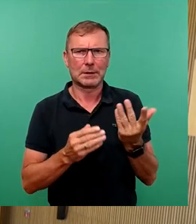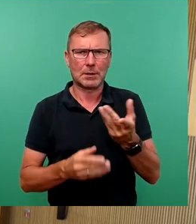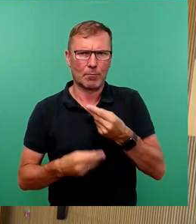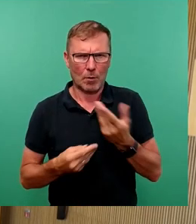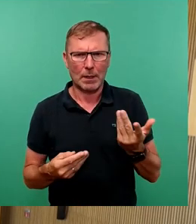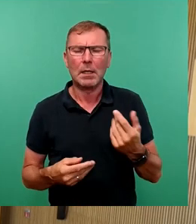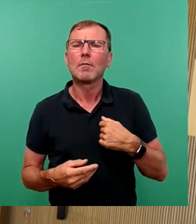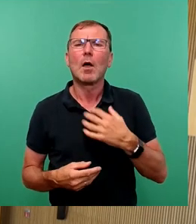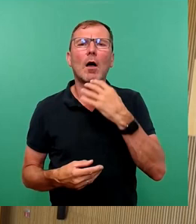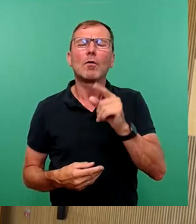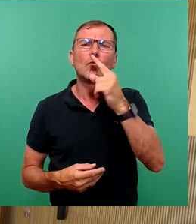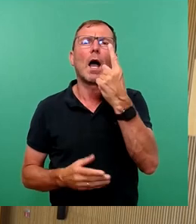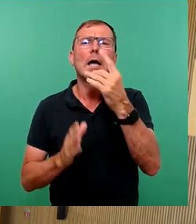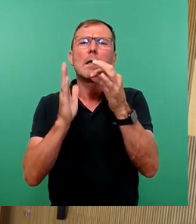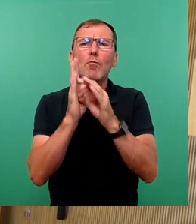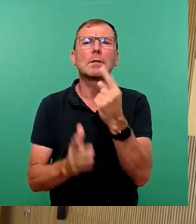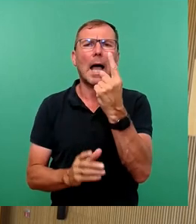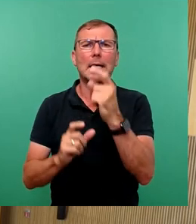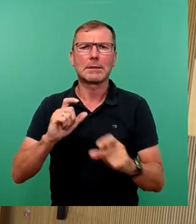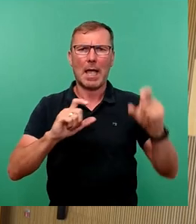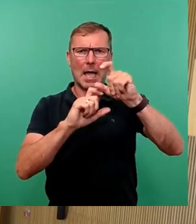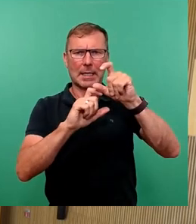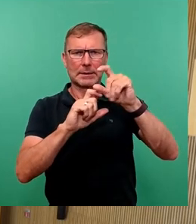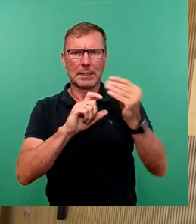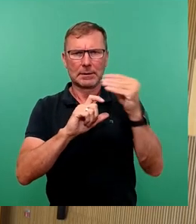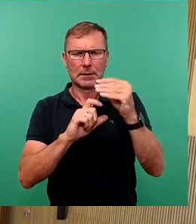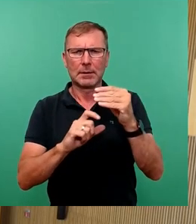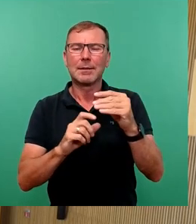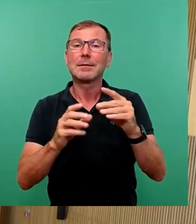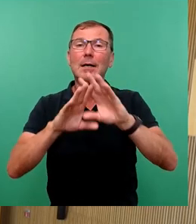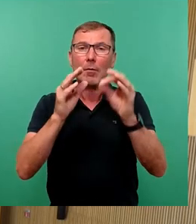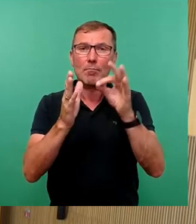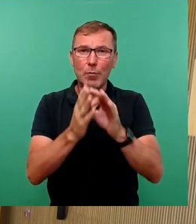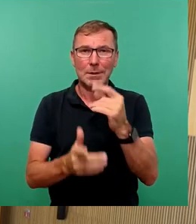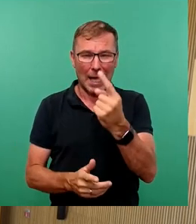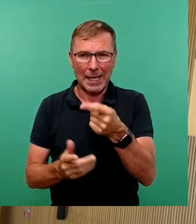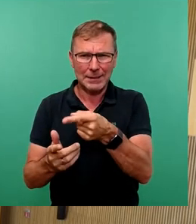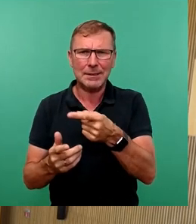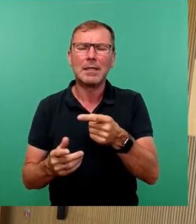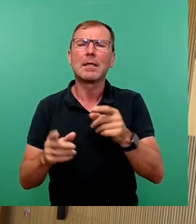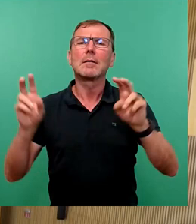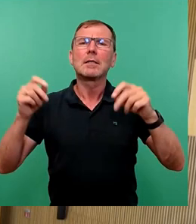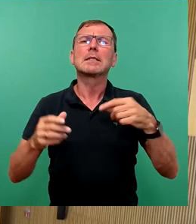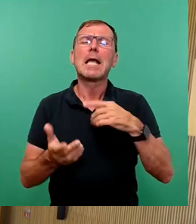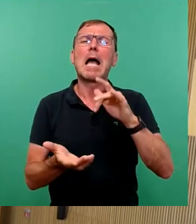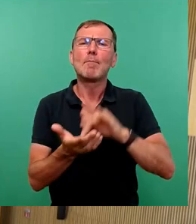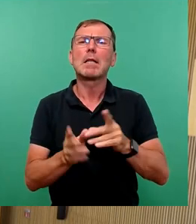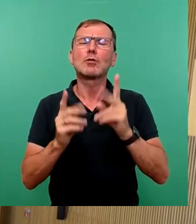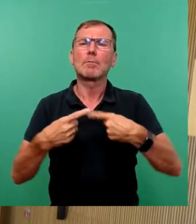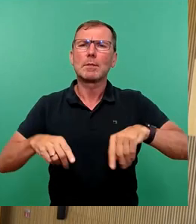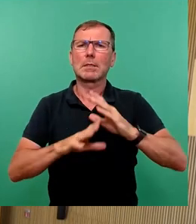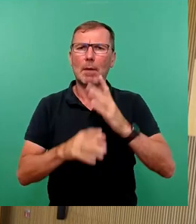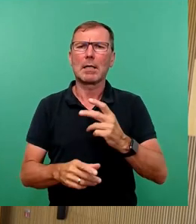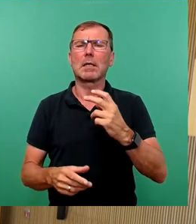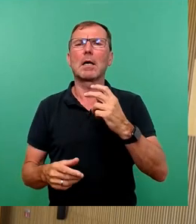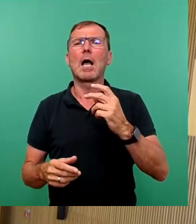Wir wollen lediglich den Punkt 1 ergänzen und zwar, ich lese mal den kompletten Punkt 1 vor, wie er dann heißen würde. Die Mittel der Stadtbezirksbeiräte, Altschardt, Neustadt,